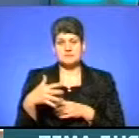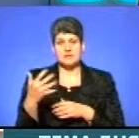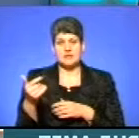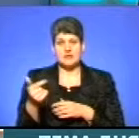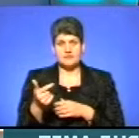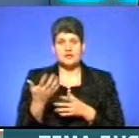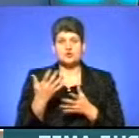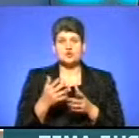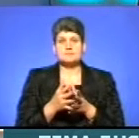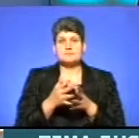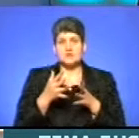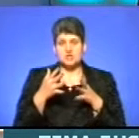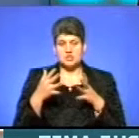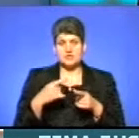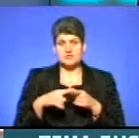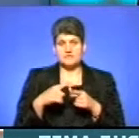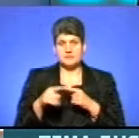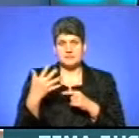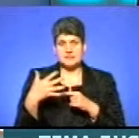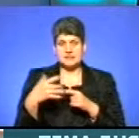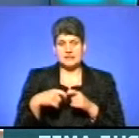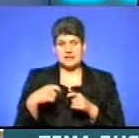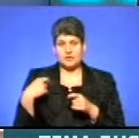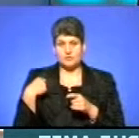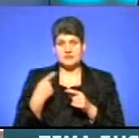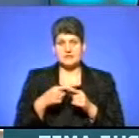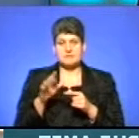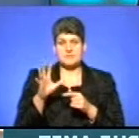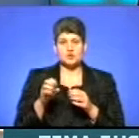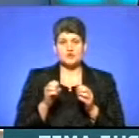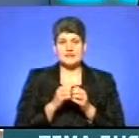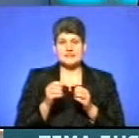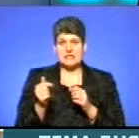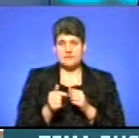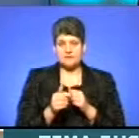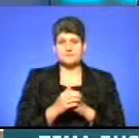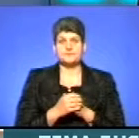гривень. Якщо водій перевищує швидкість більше 50 кілометрів, це 510 гривень.